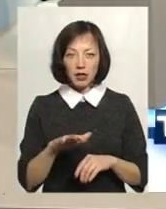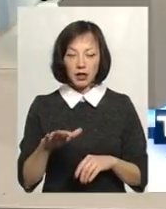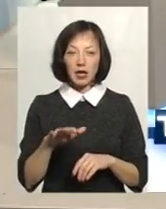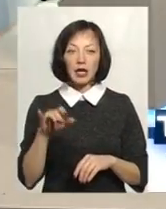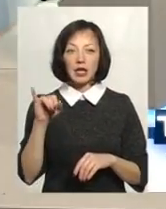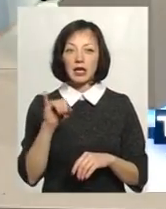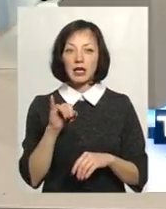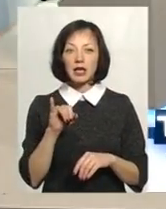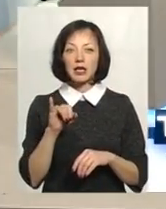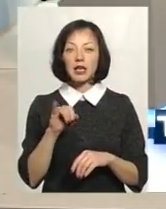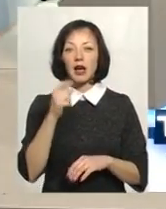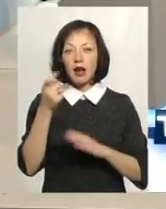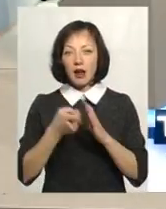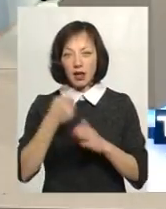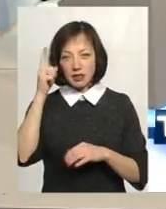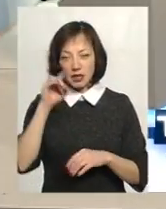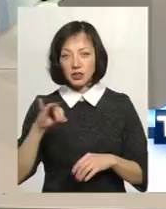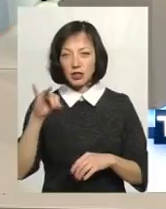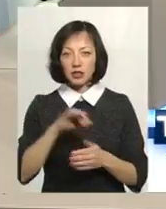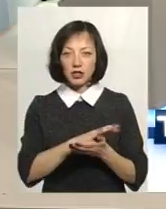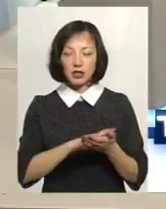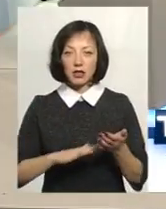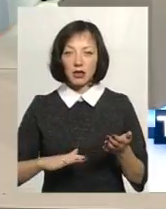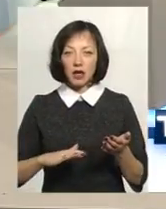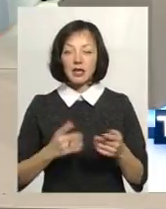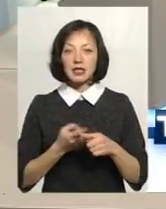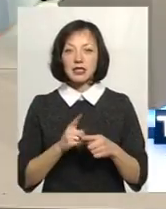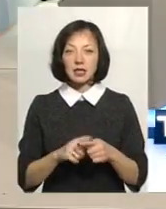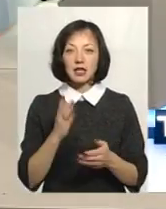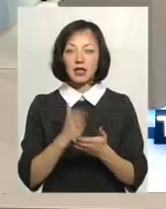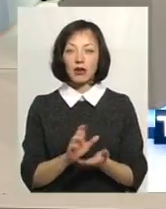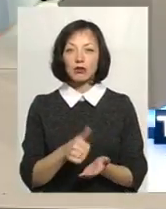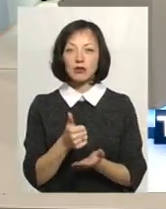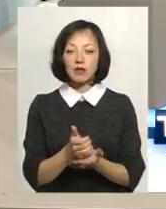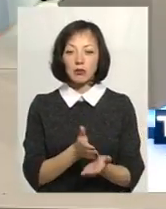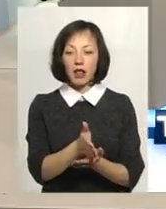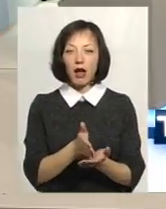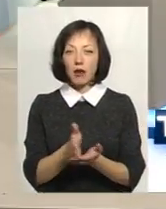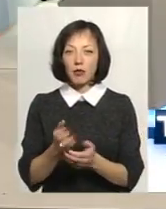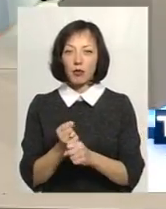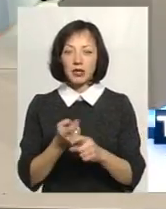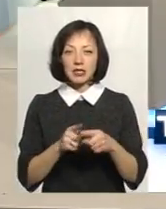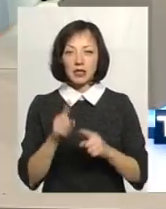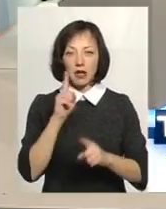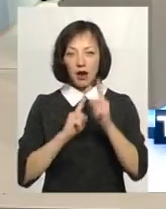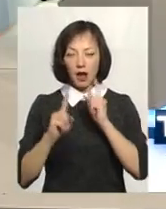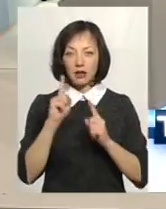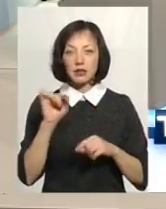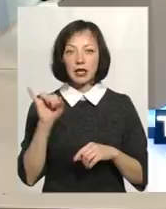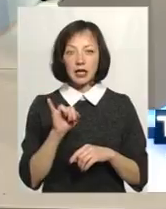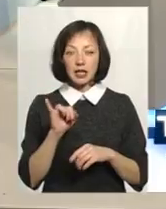кризнавчих, і історичних, і так далі, тому подібне. Це є основним із напрямком роботи цієї ради. І